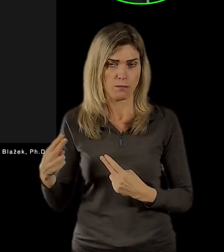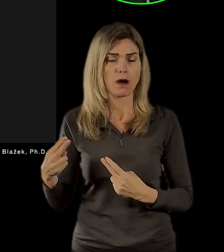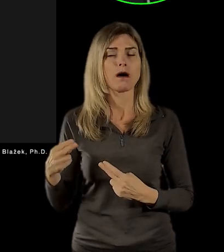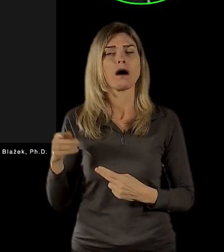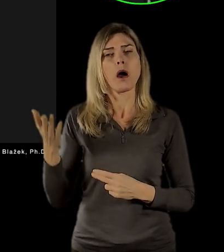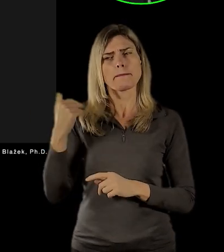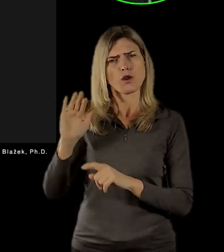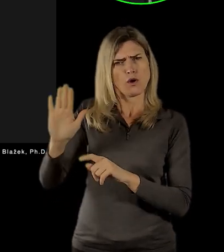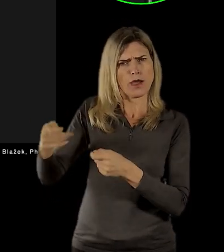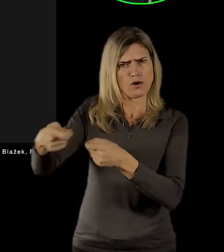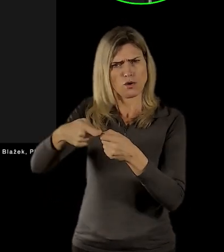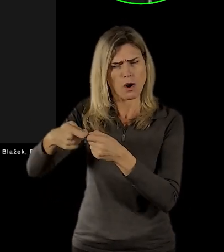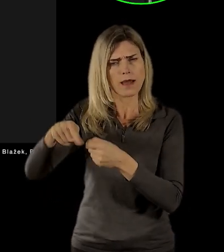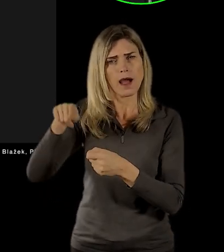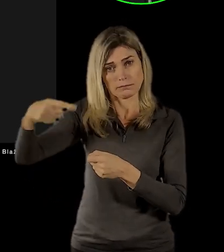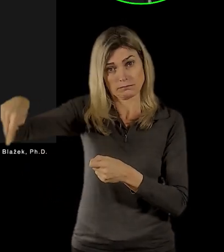kolegy